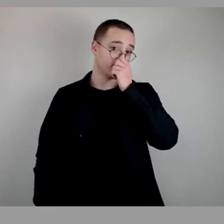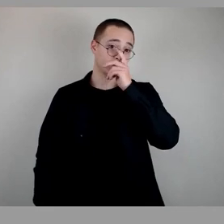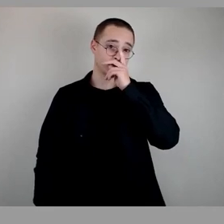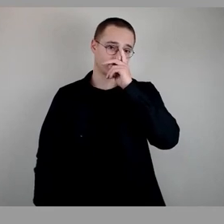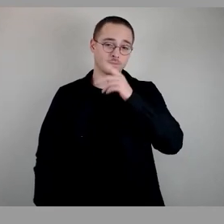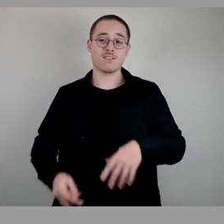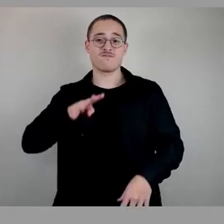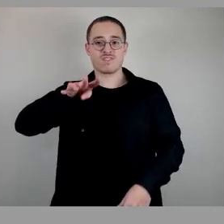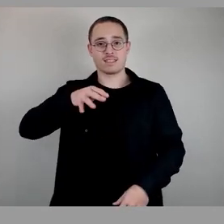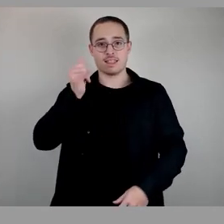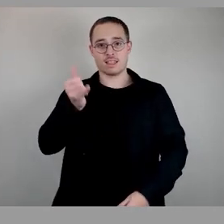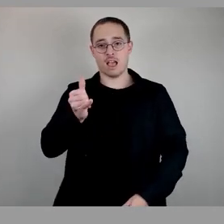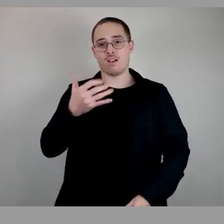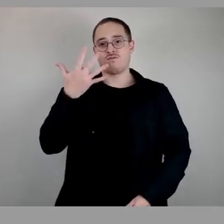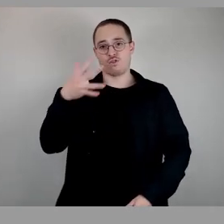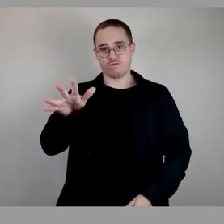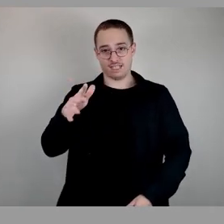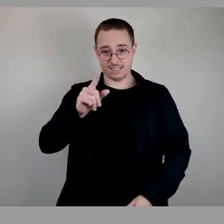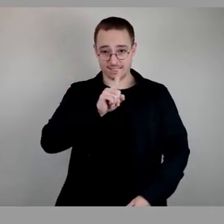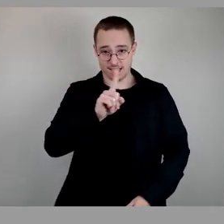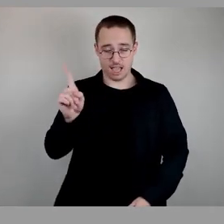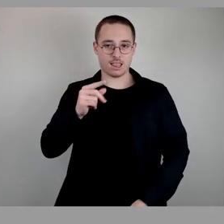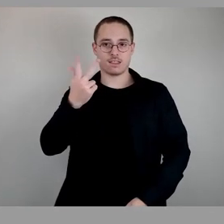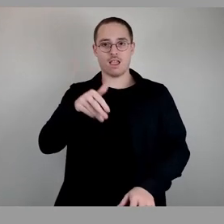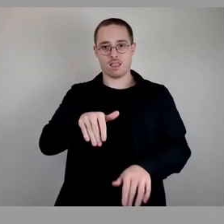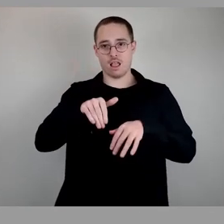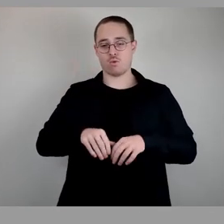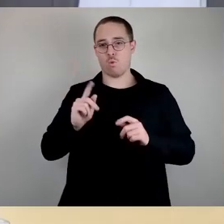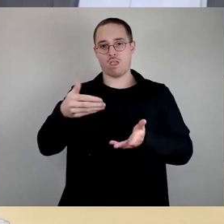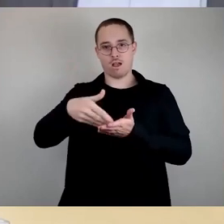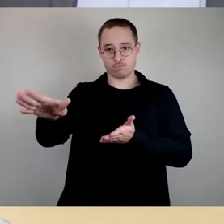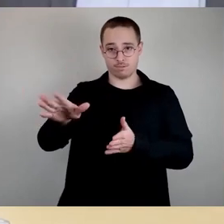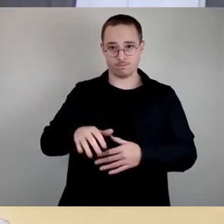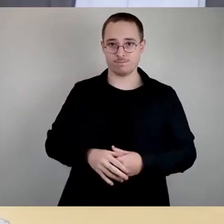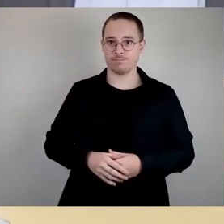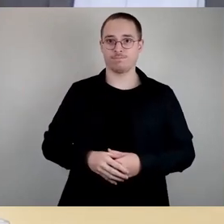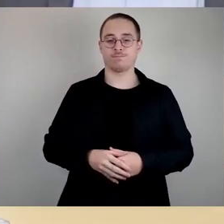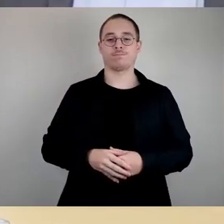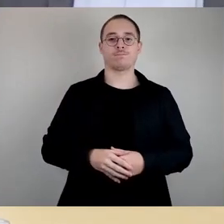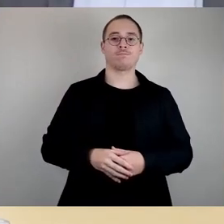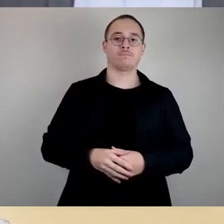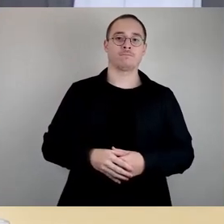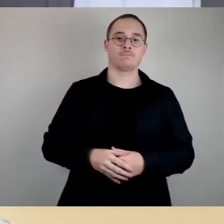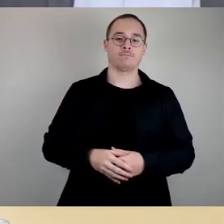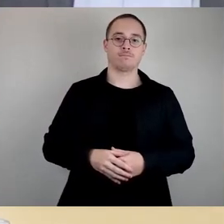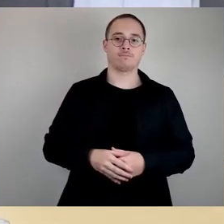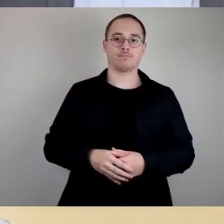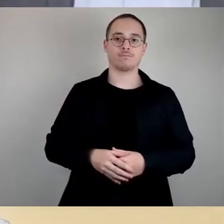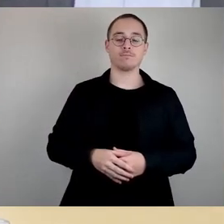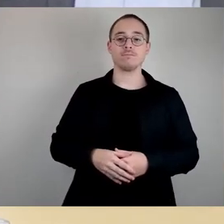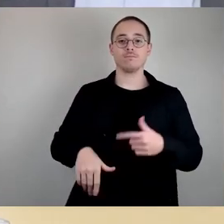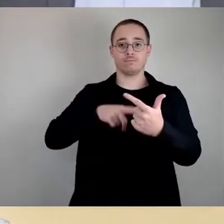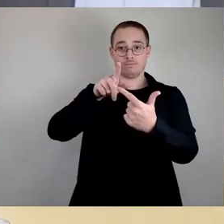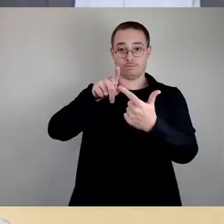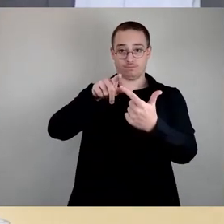14 Ja, 50 Nein, 3 Enthaltungen, damit abgelehnt. Wir kommen zum Änderungsantrag